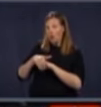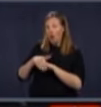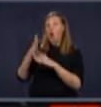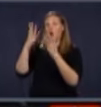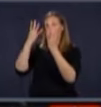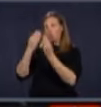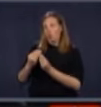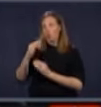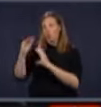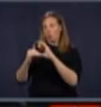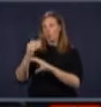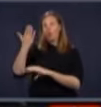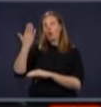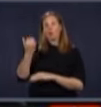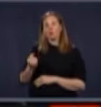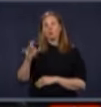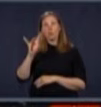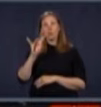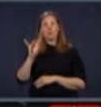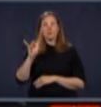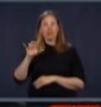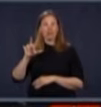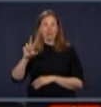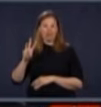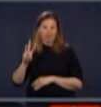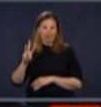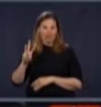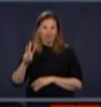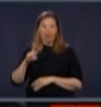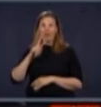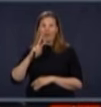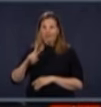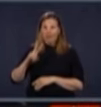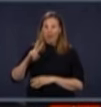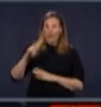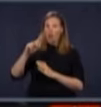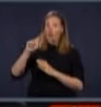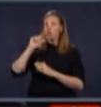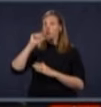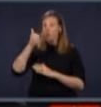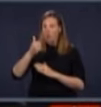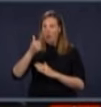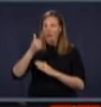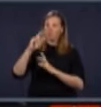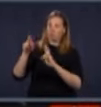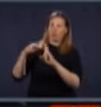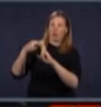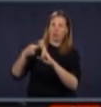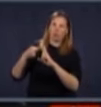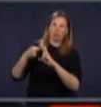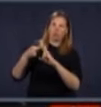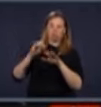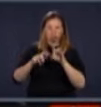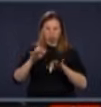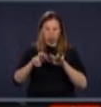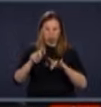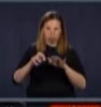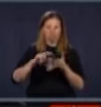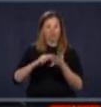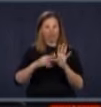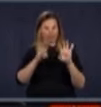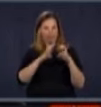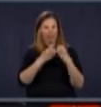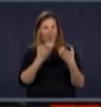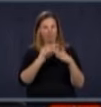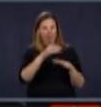836 courriels et on va commencer à leur répondre rapidement demain. Donc, on a une équipe qui va s